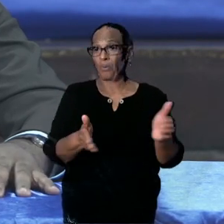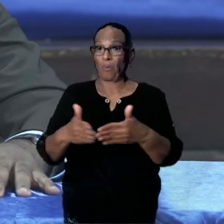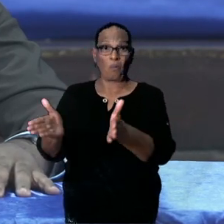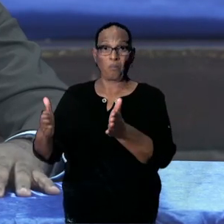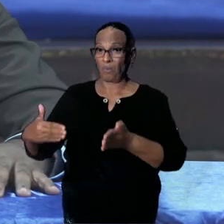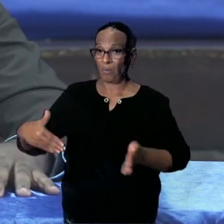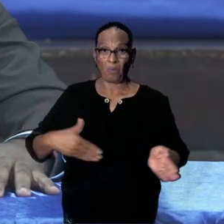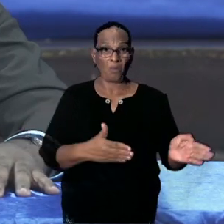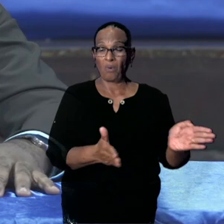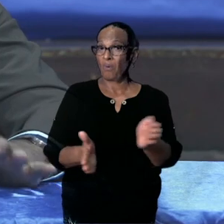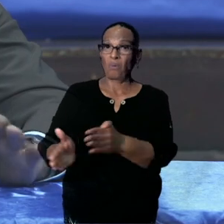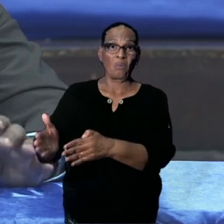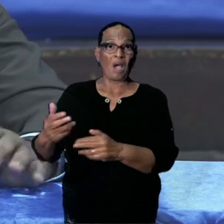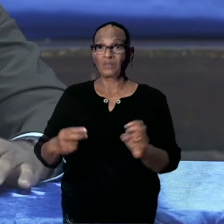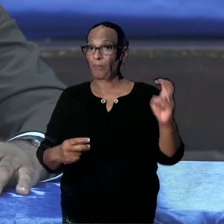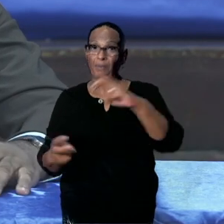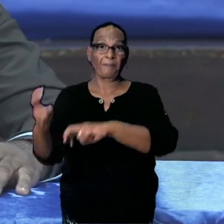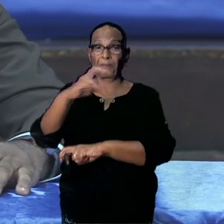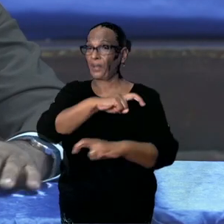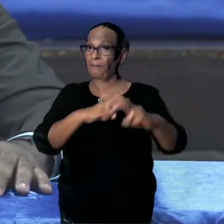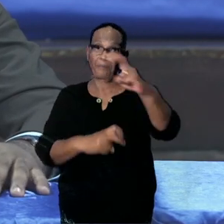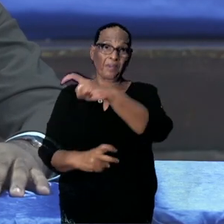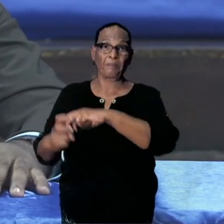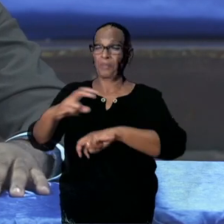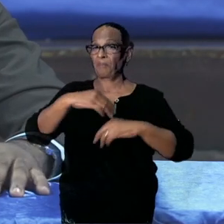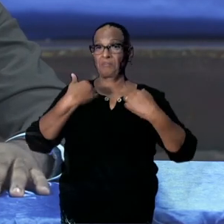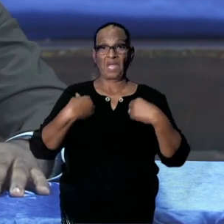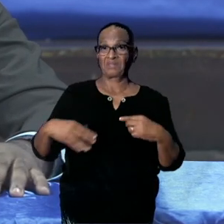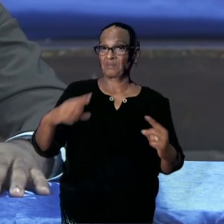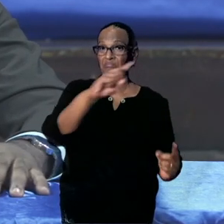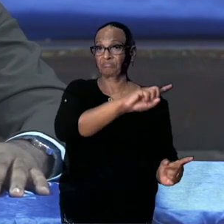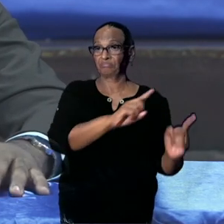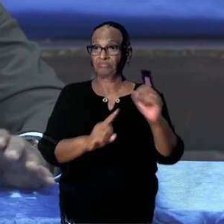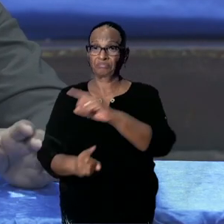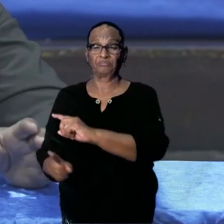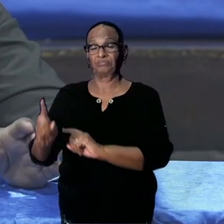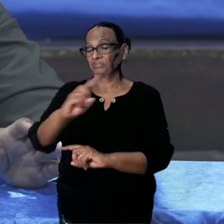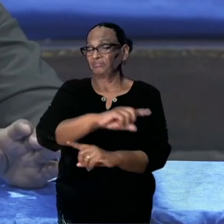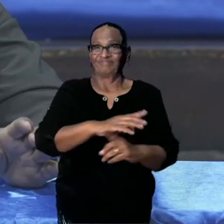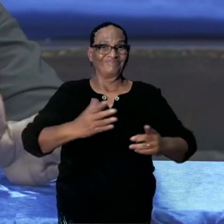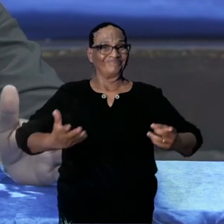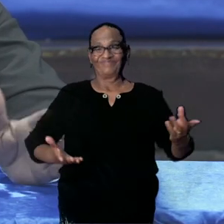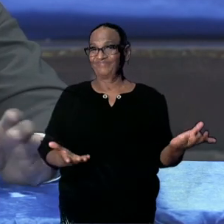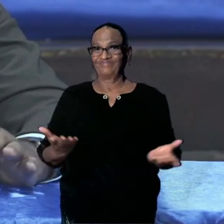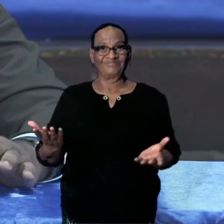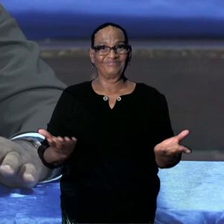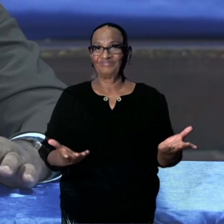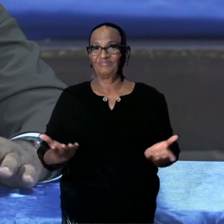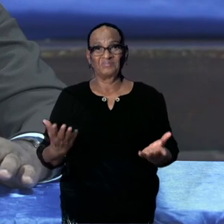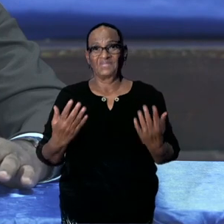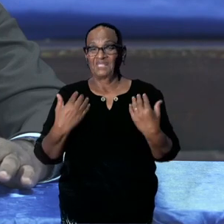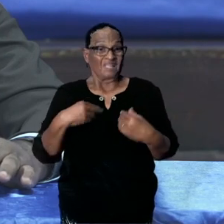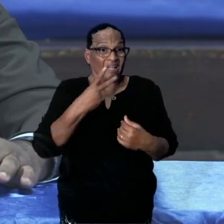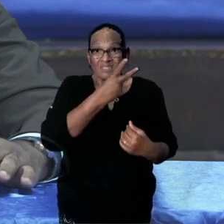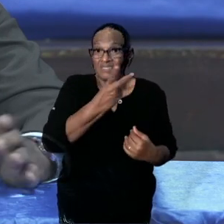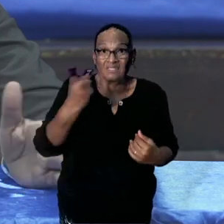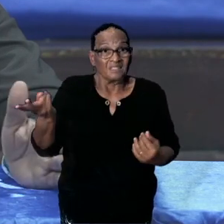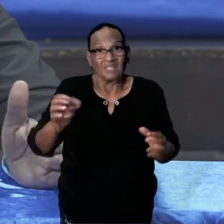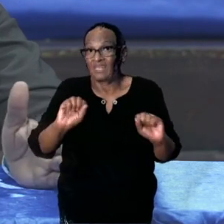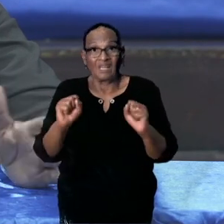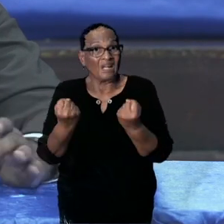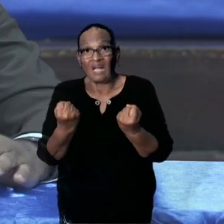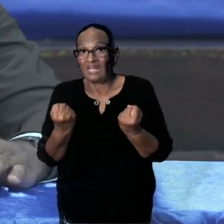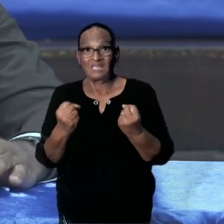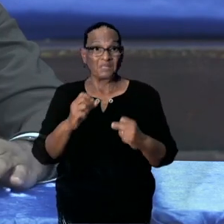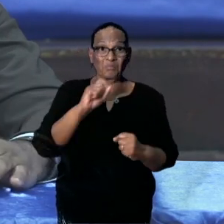mensen die over en weer gaan. En we weten, je hebt bijvoorbeeld geen zicht op wie misschien